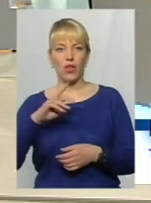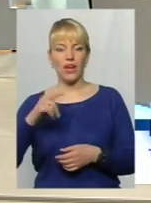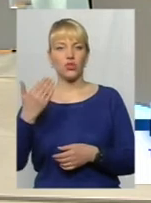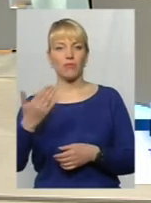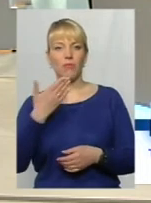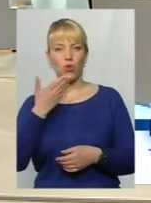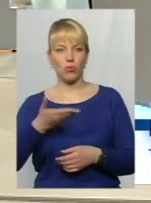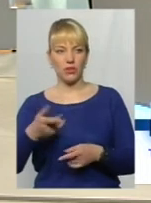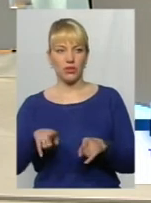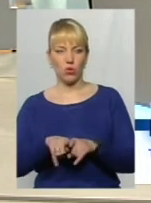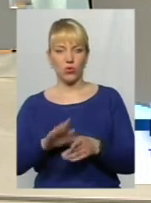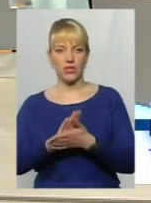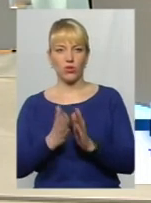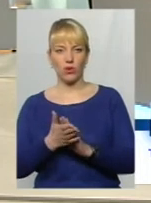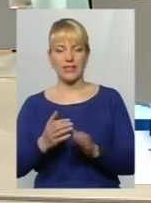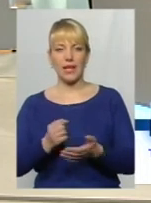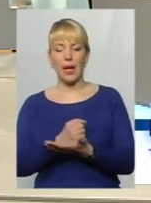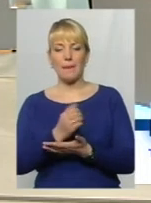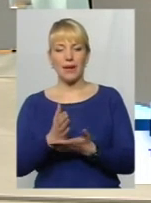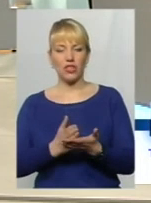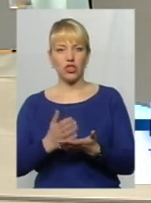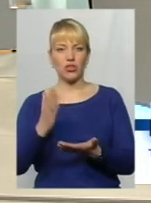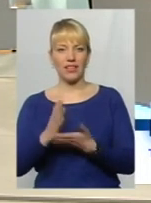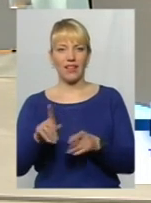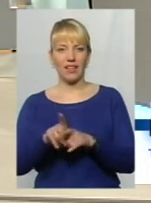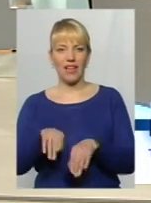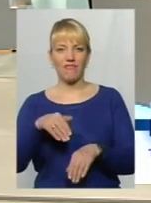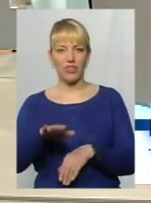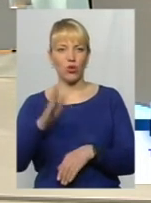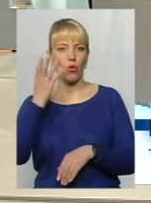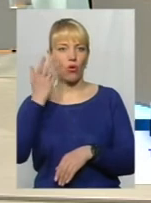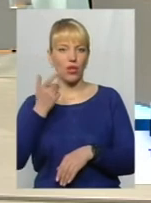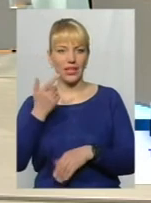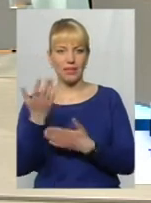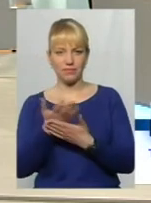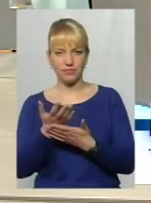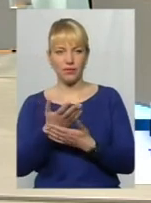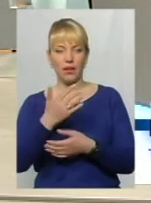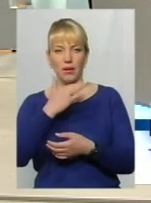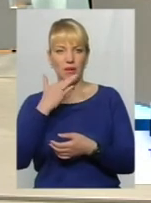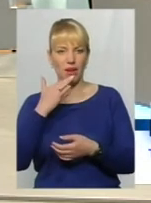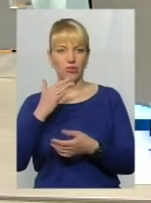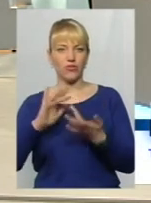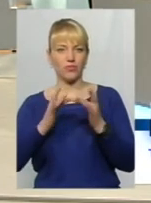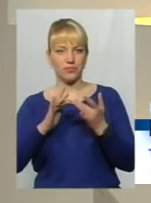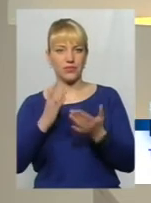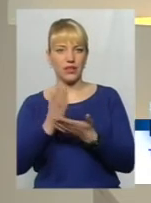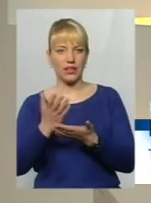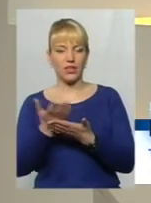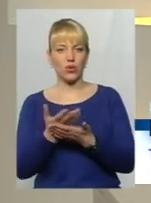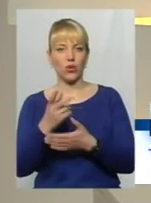прокоментували таку ситуацію. Мережею гуляє відео, коли, ну, багато переглядів воно набирає, де